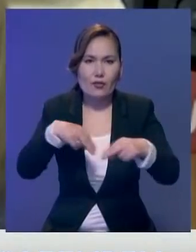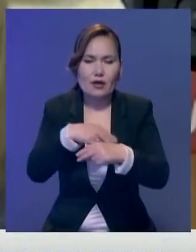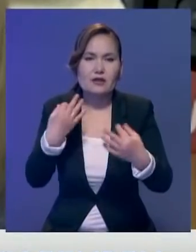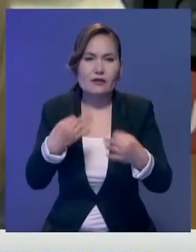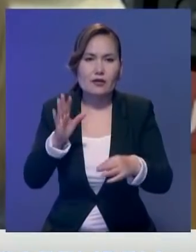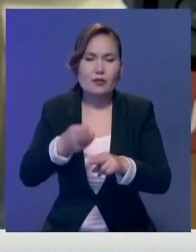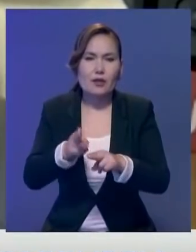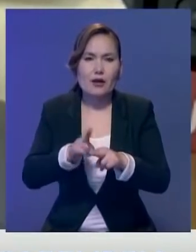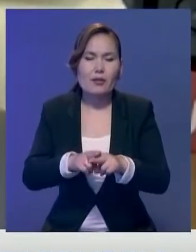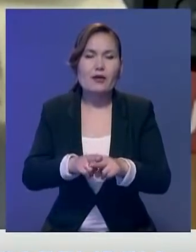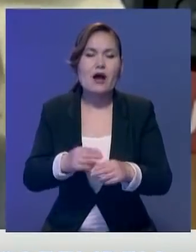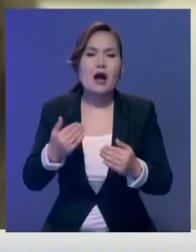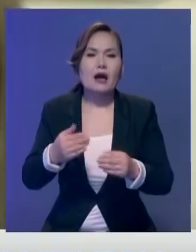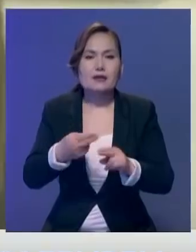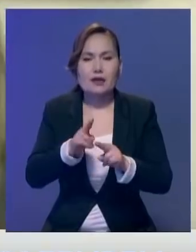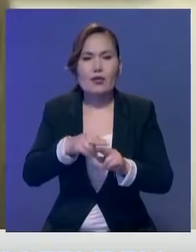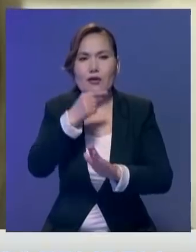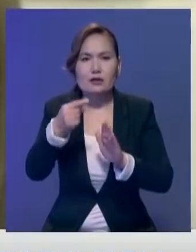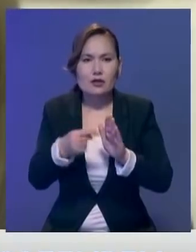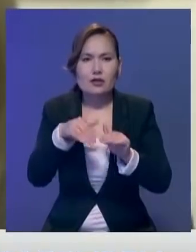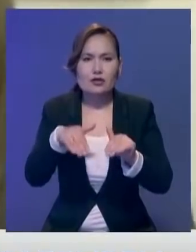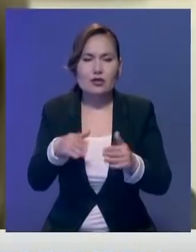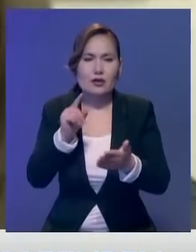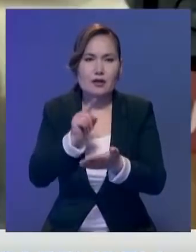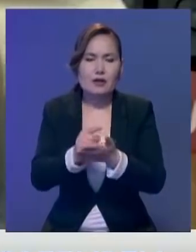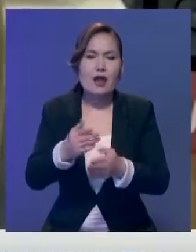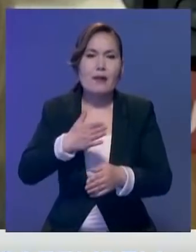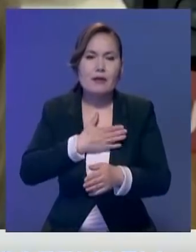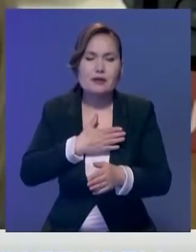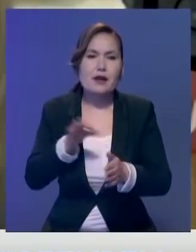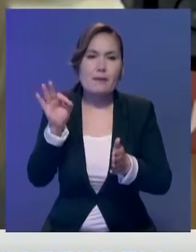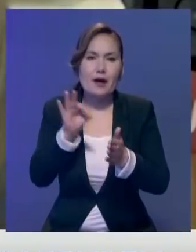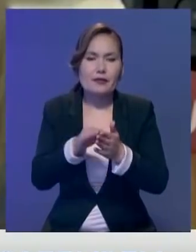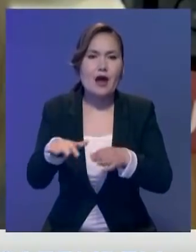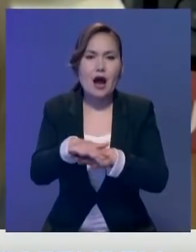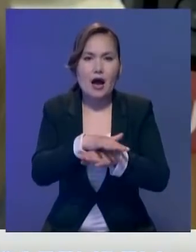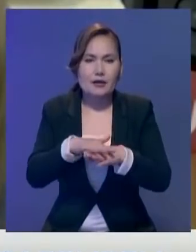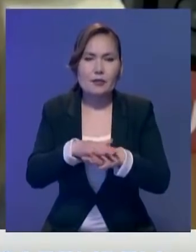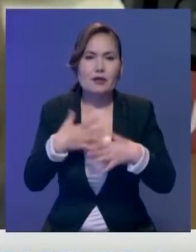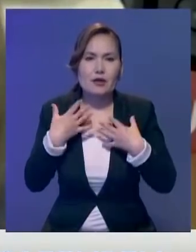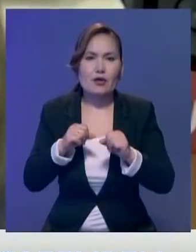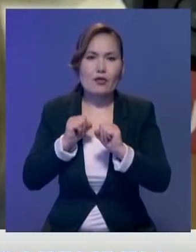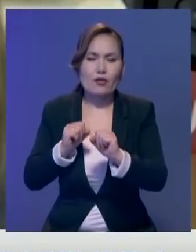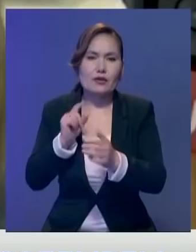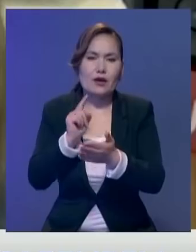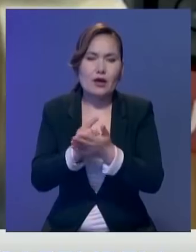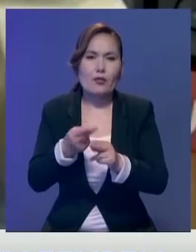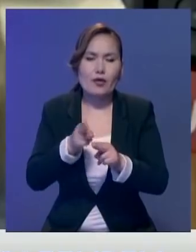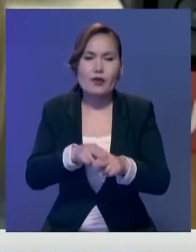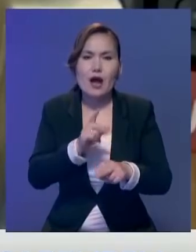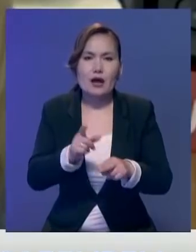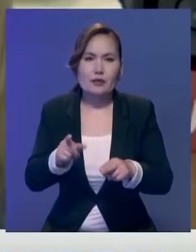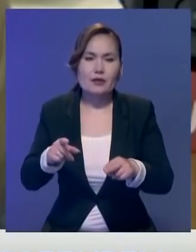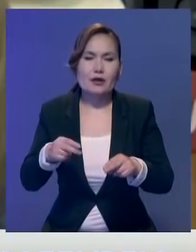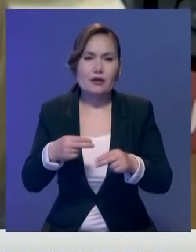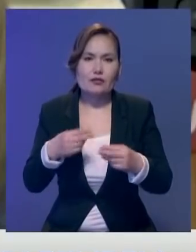келгендерге байланысты мәселе басқаша шешілу өтеіз. Біздің мақсатымыз адамдардың қауіпсіз әрі еркін қозғалысын қамтамасыз